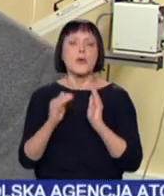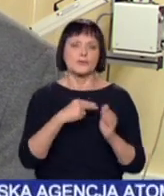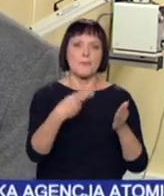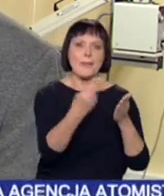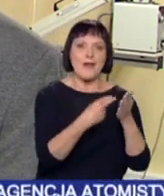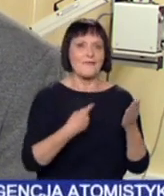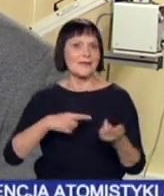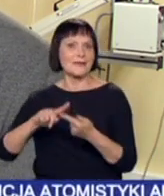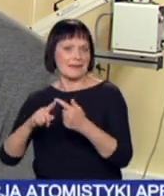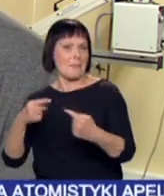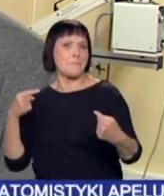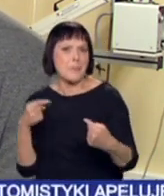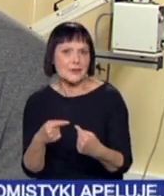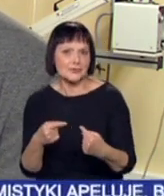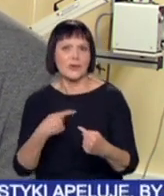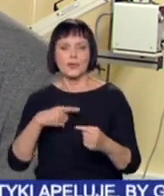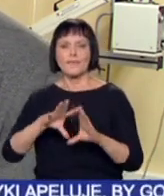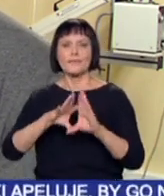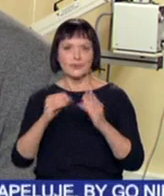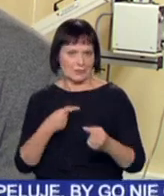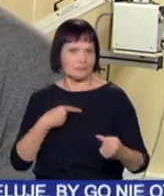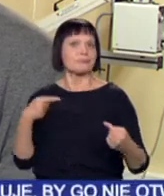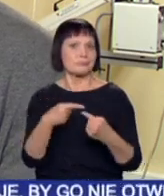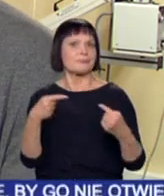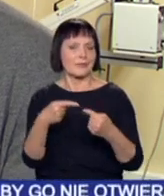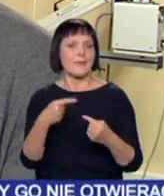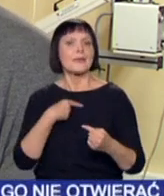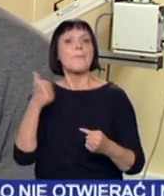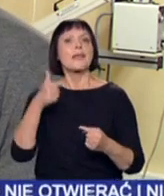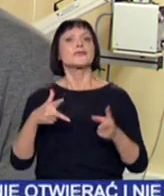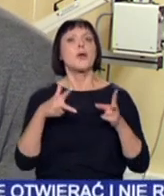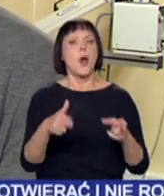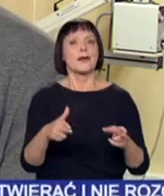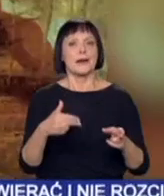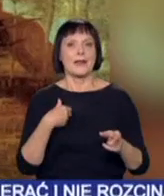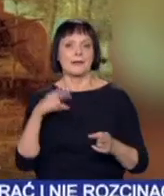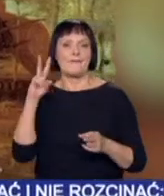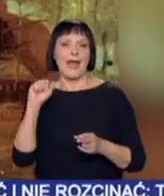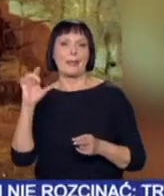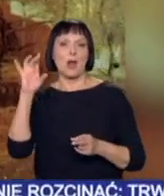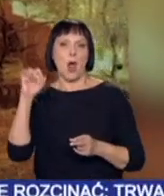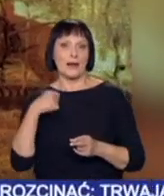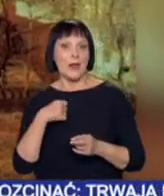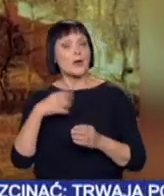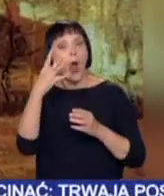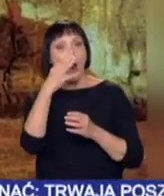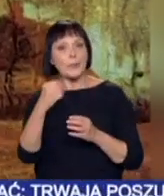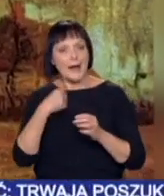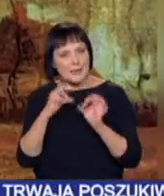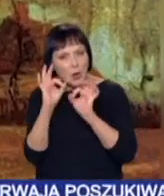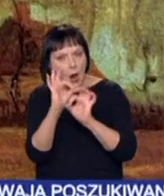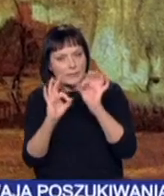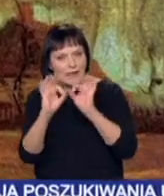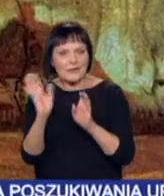styl i że to jest zgodne z tym pierwszym okresem Van Gogha. Obraz poddano też konserwacji.